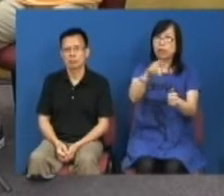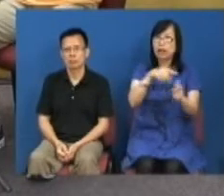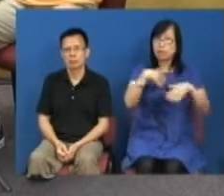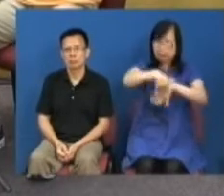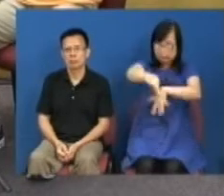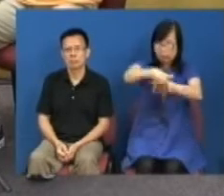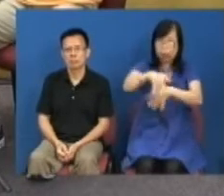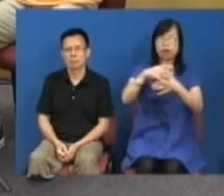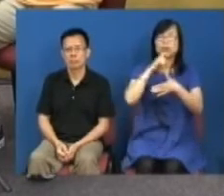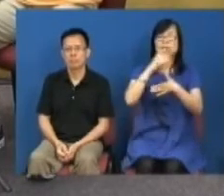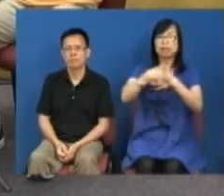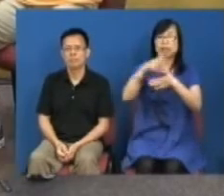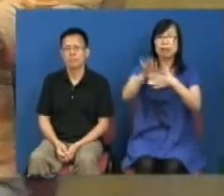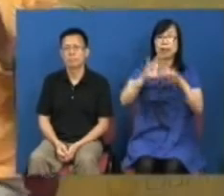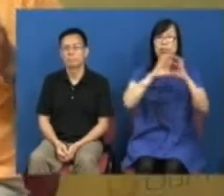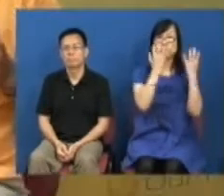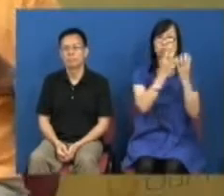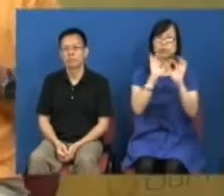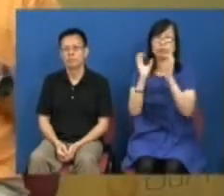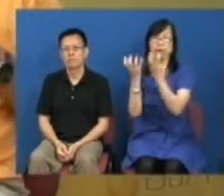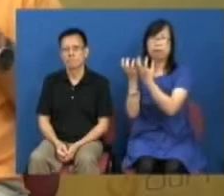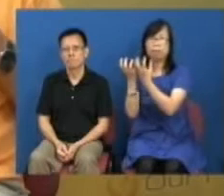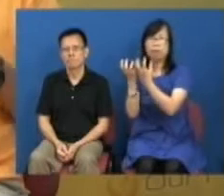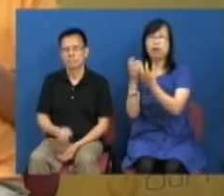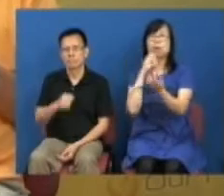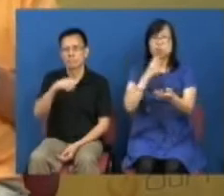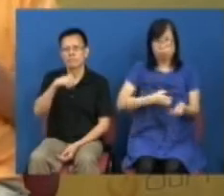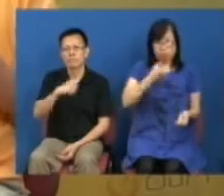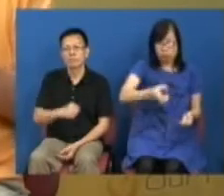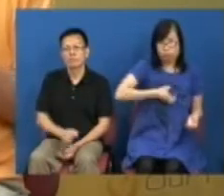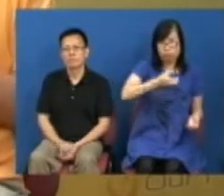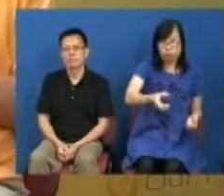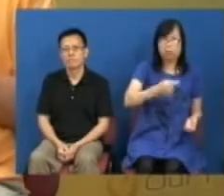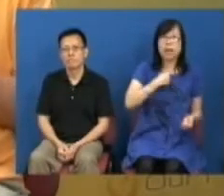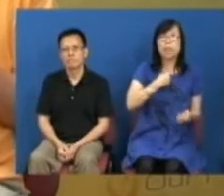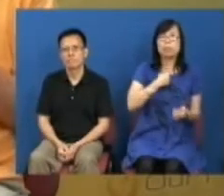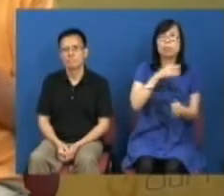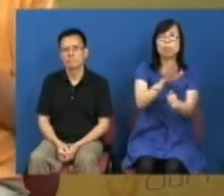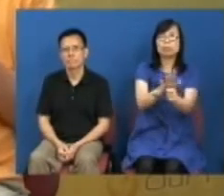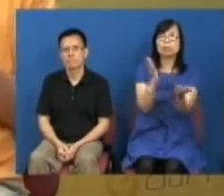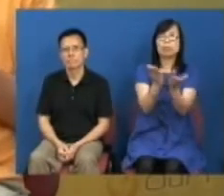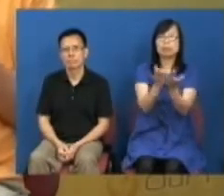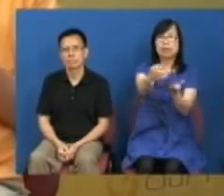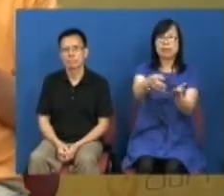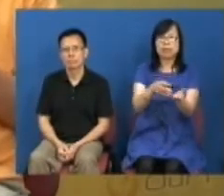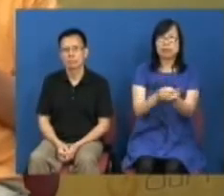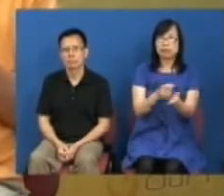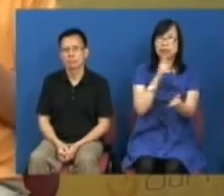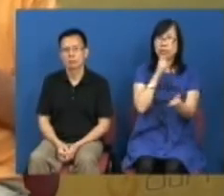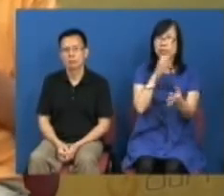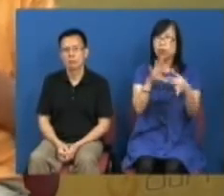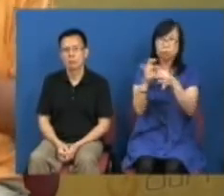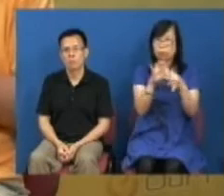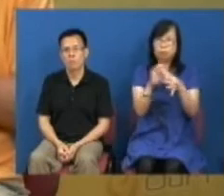有其他的团体要做筹款确保这些团体必须持有相关的